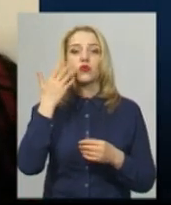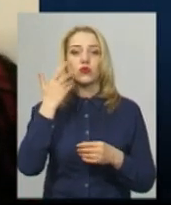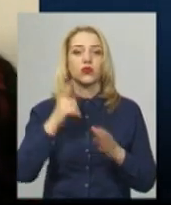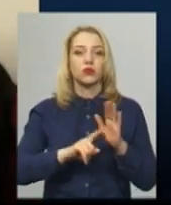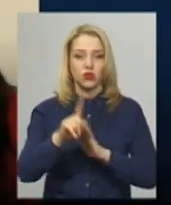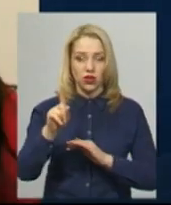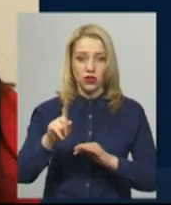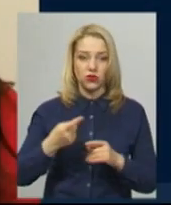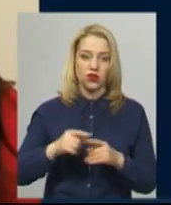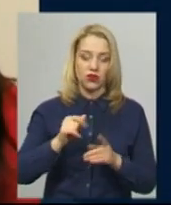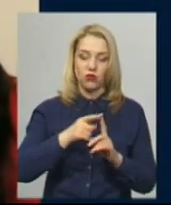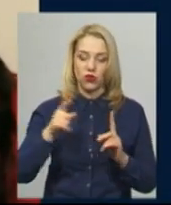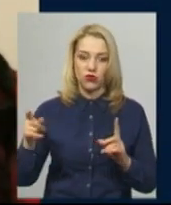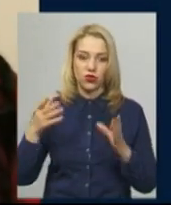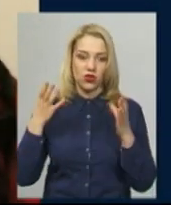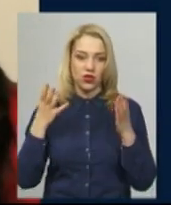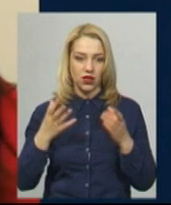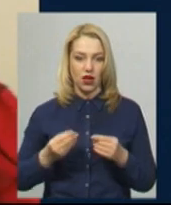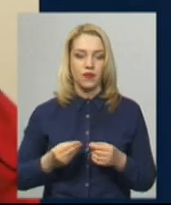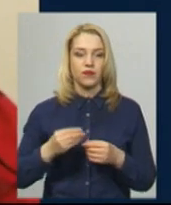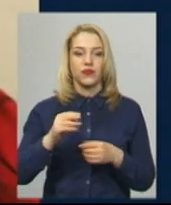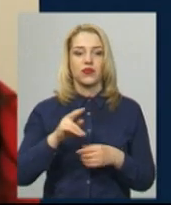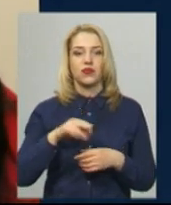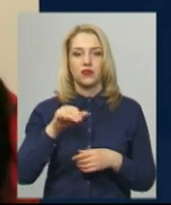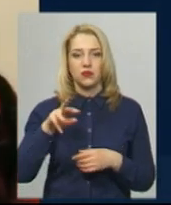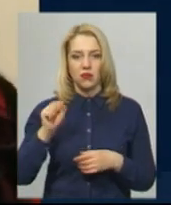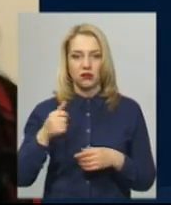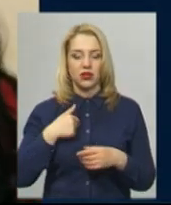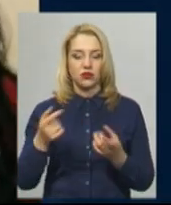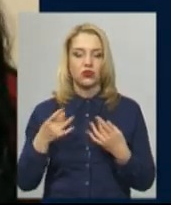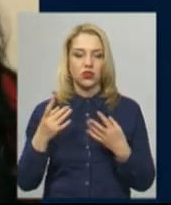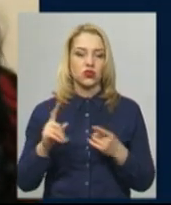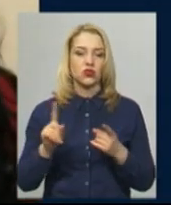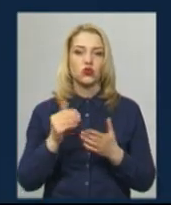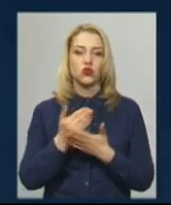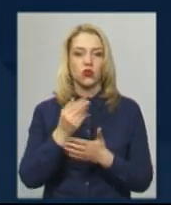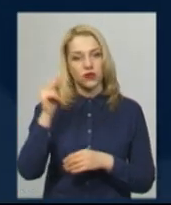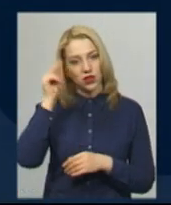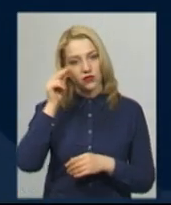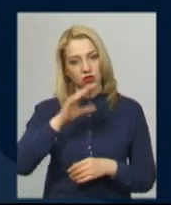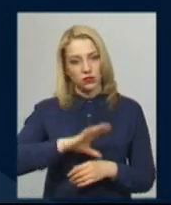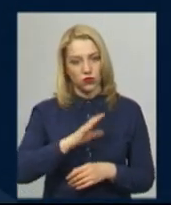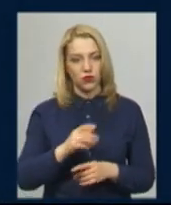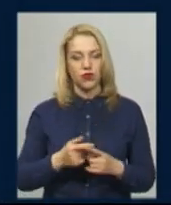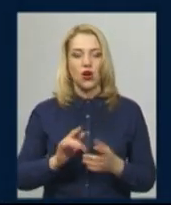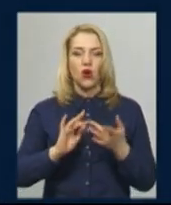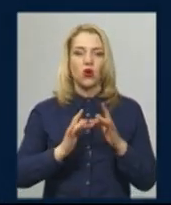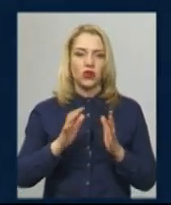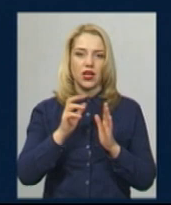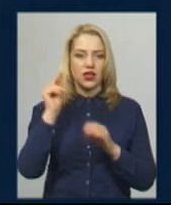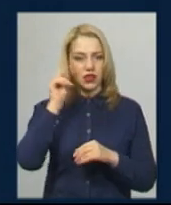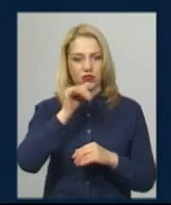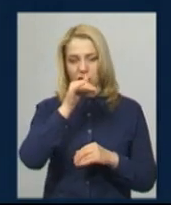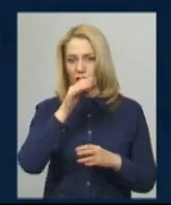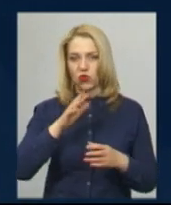І потім, продовж дня, він мені розказує, що новенького навчився. Олайн навчання не може замінить